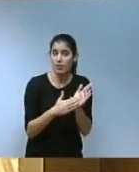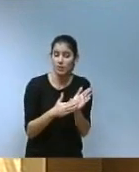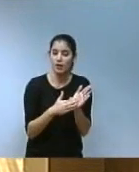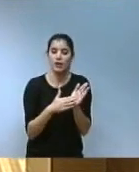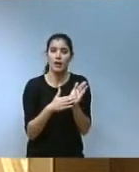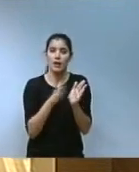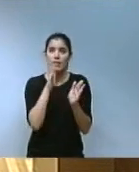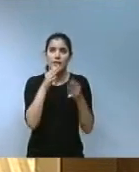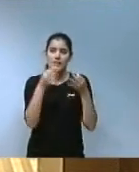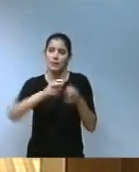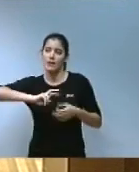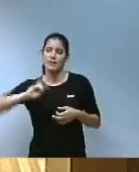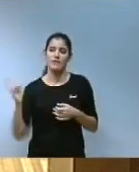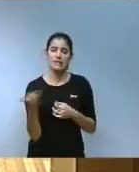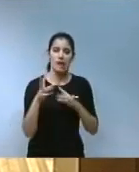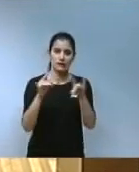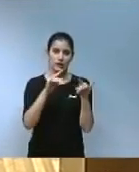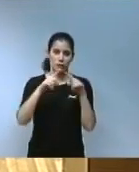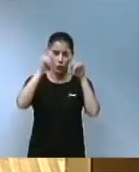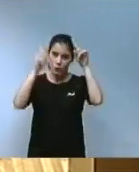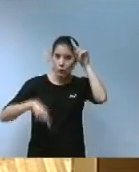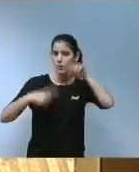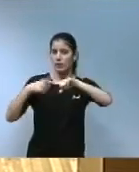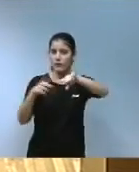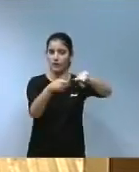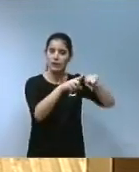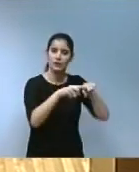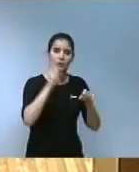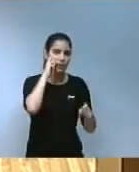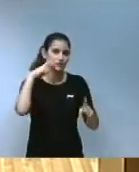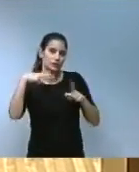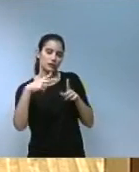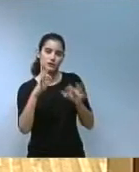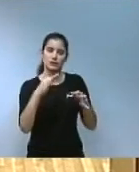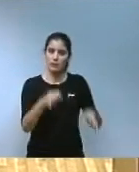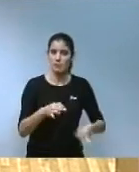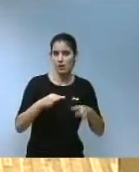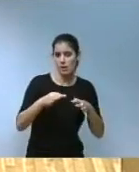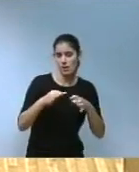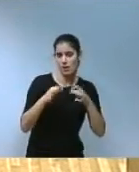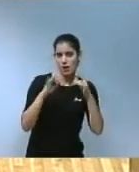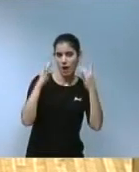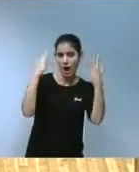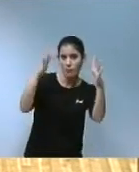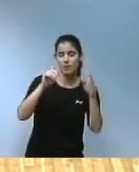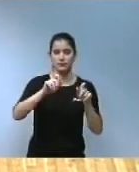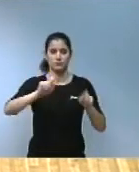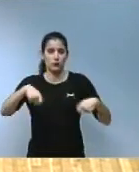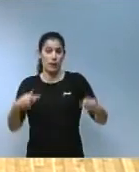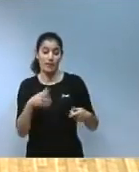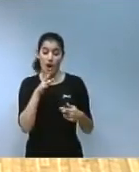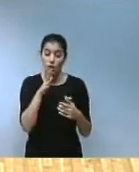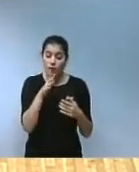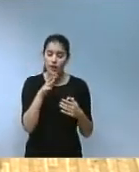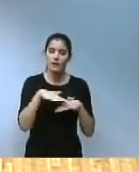des de la diversitat del nostre territori i amb una mirada de llums llargues. Estem assentant les bases